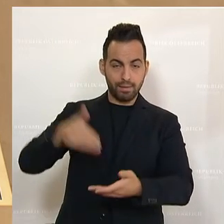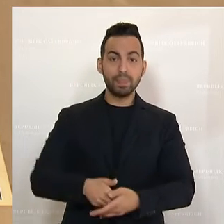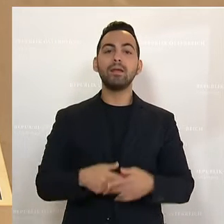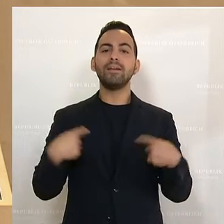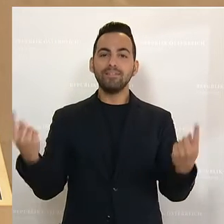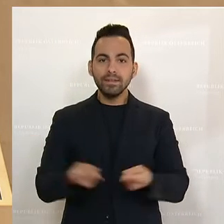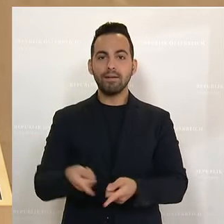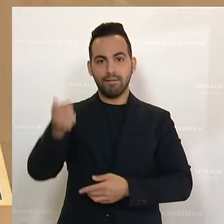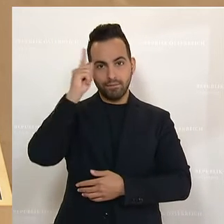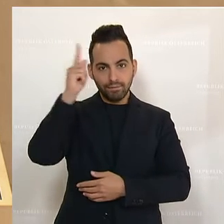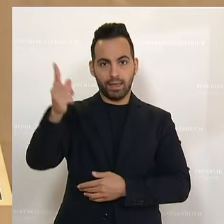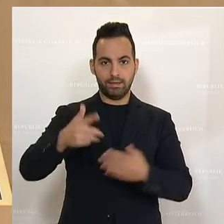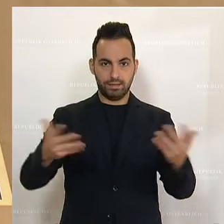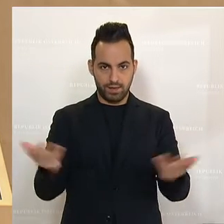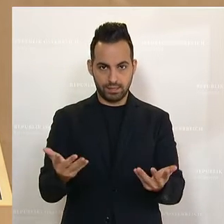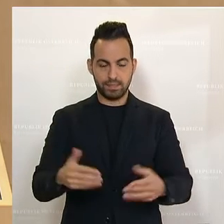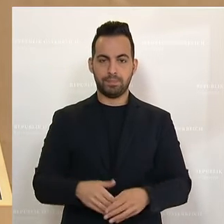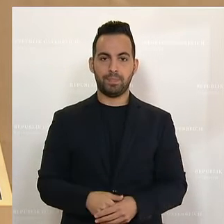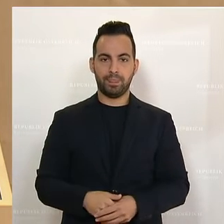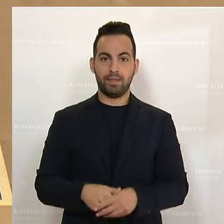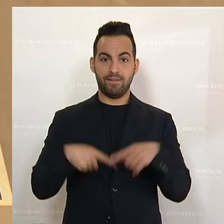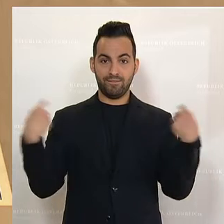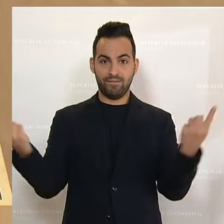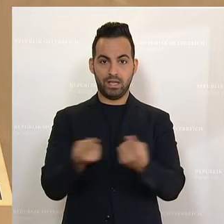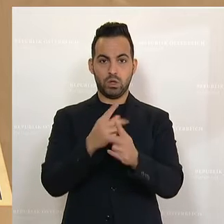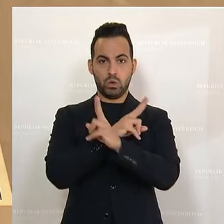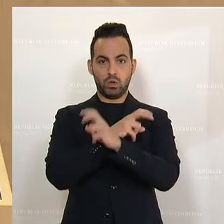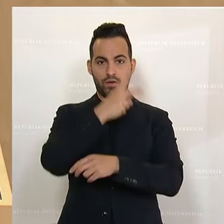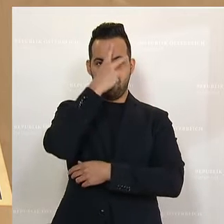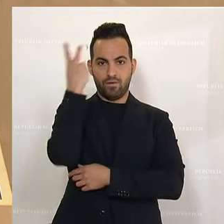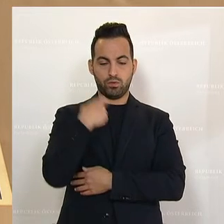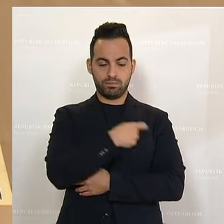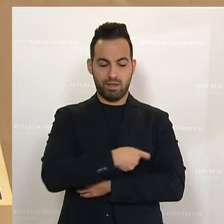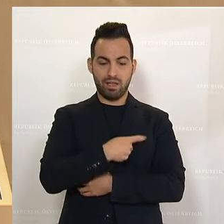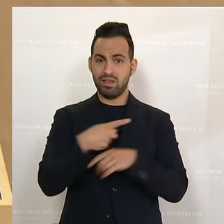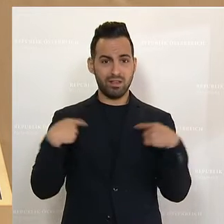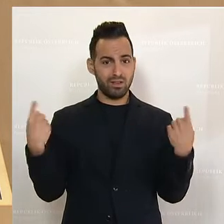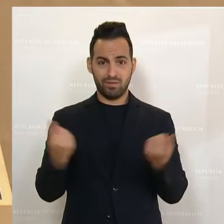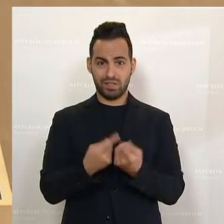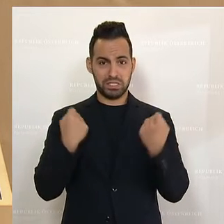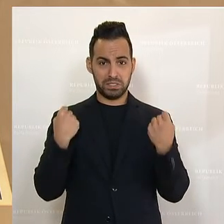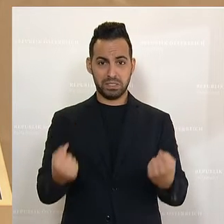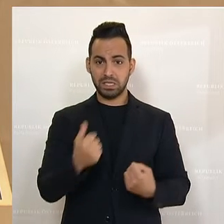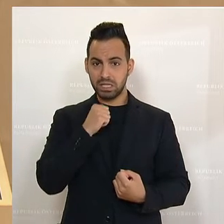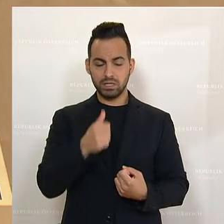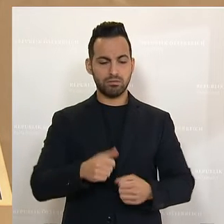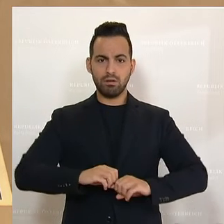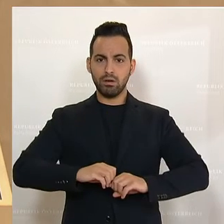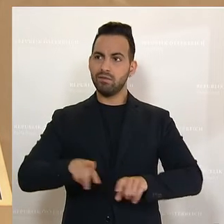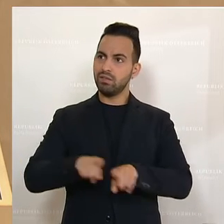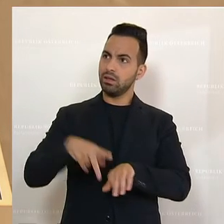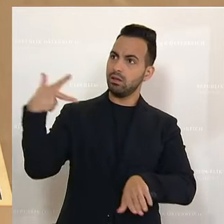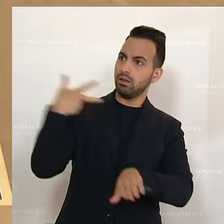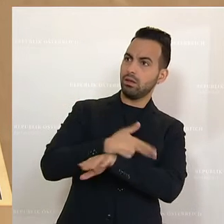wissen, wir, die österreichische Volkspartei, Wir lassen uns nicht in unserer Konsequenz